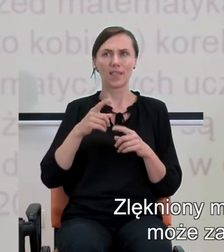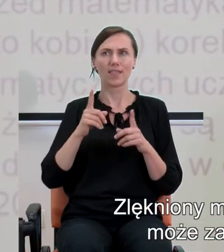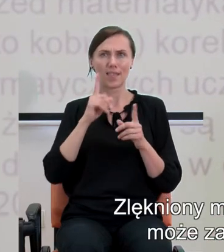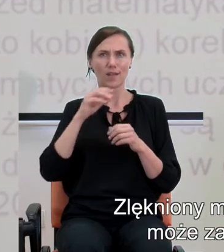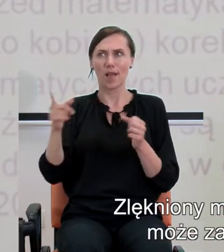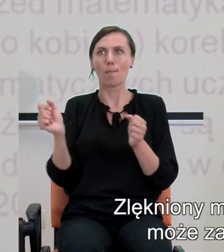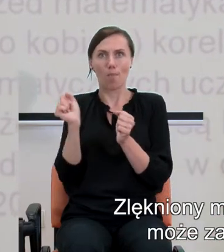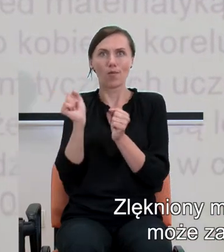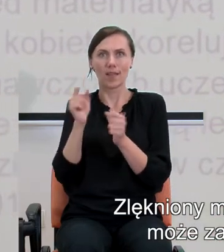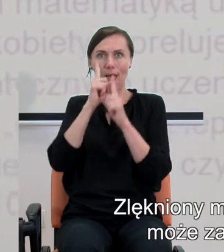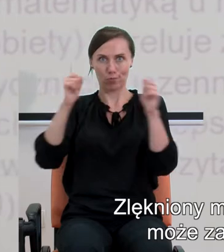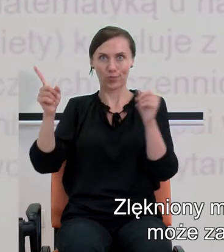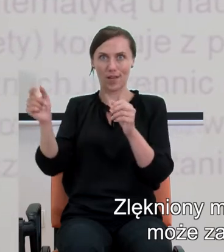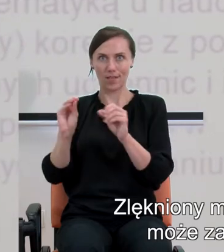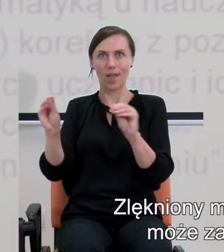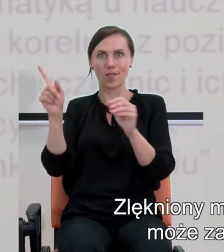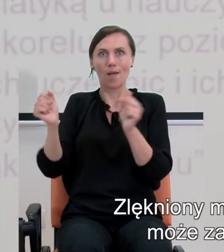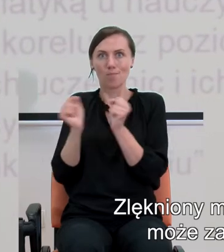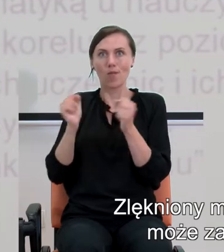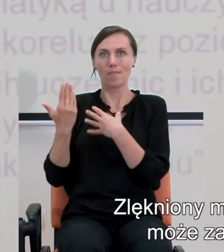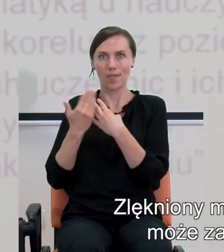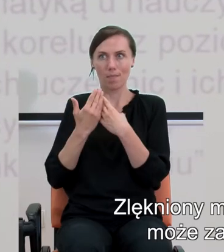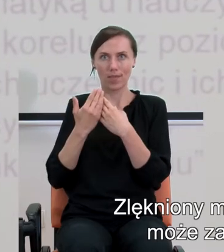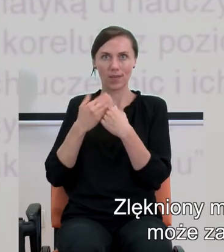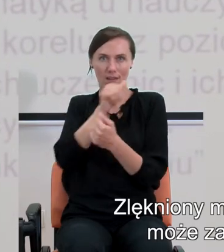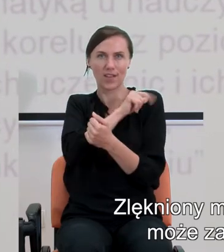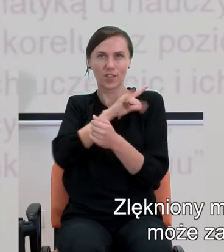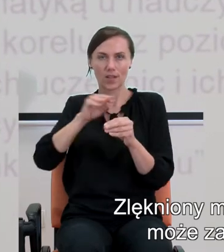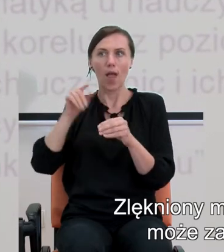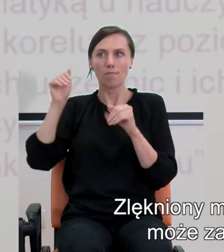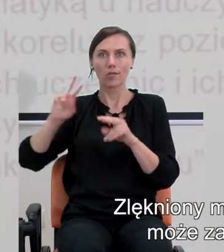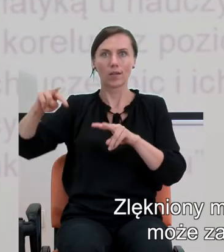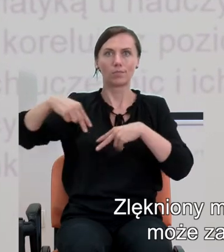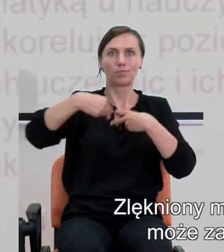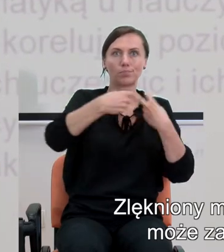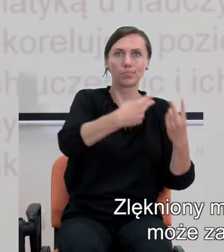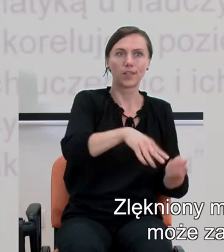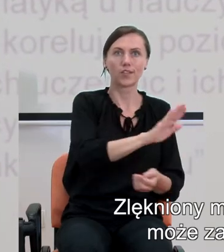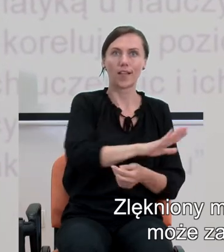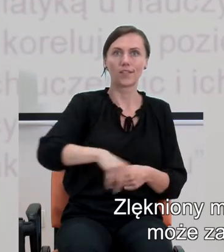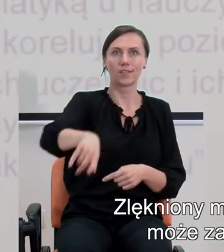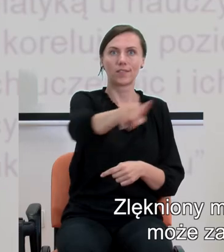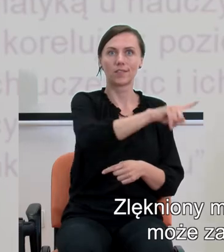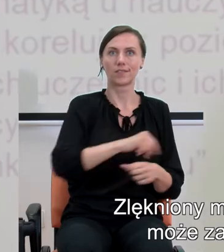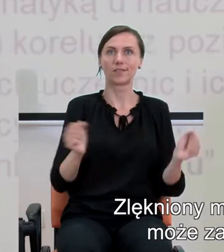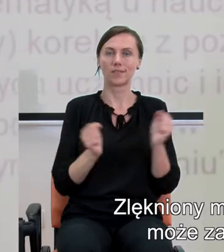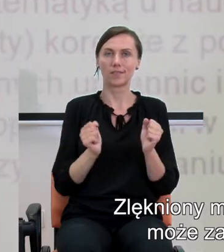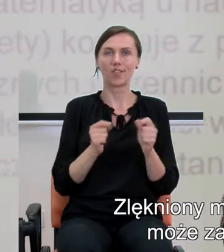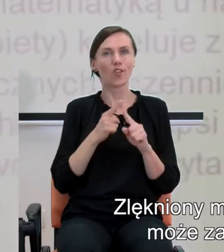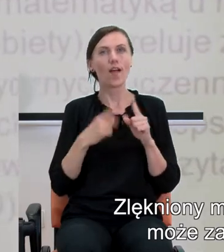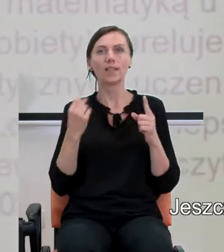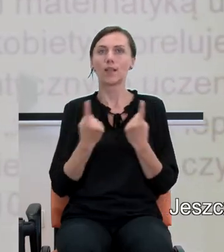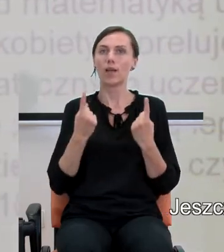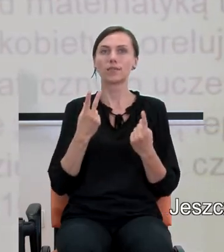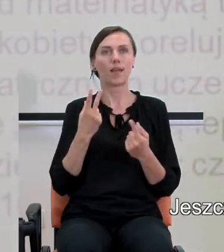matematyki nauczyciel edukacji wczesnoszkolnej może zarażać w ten sposób klasę. No, sytuacja niefajna.